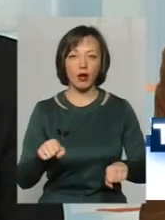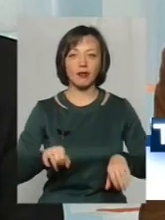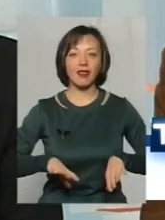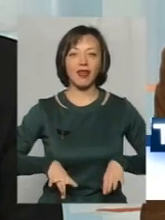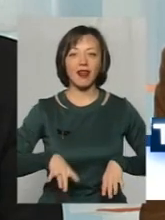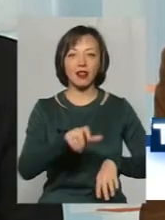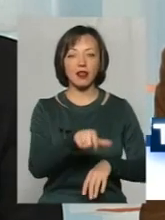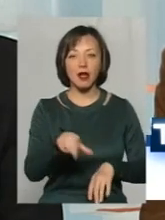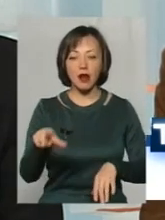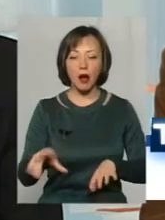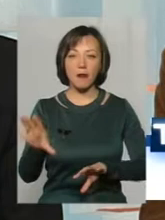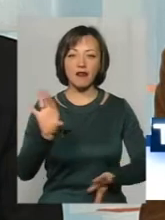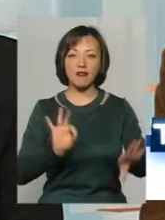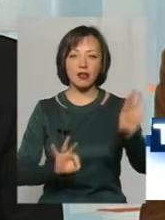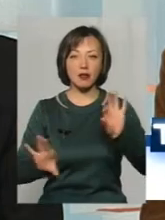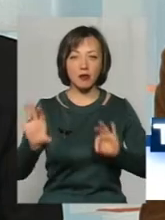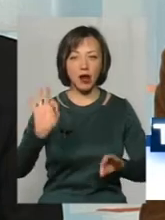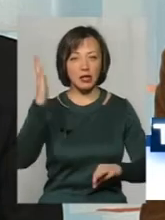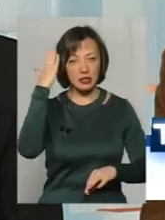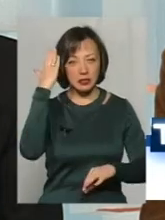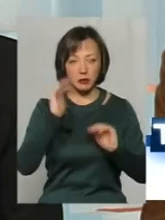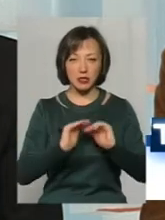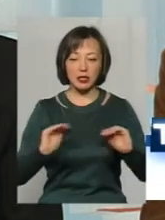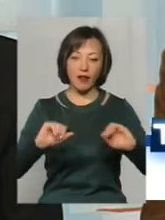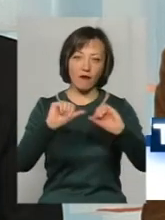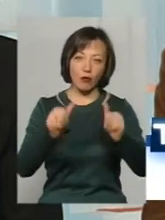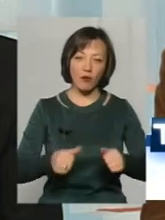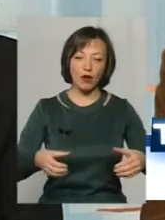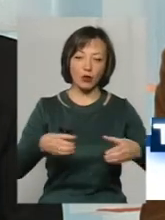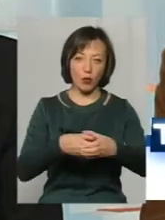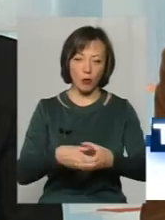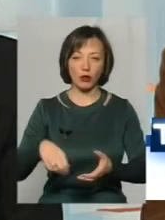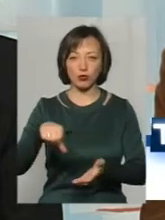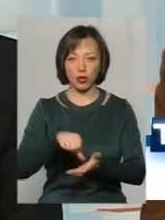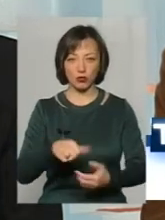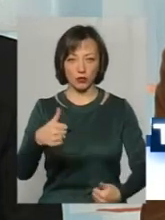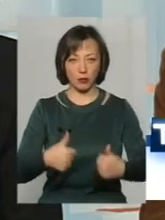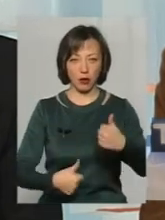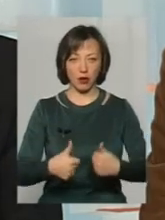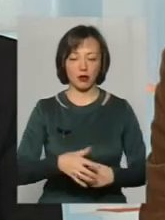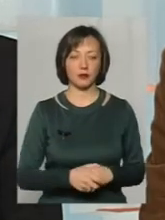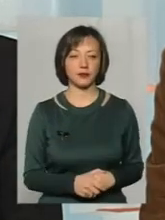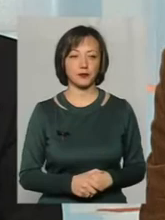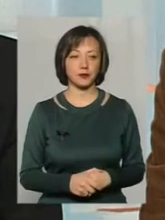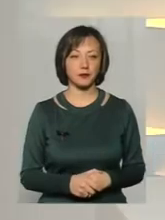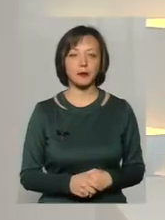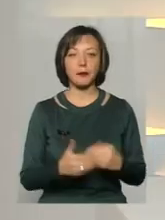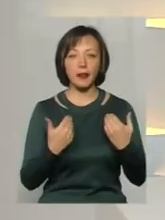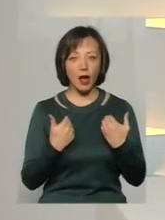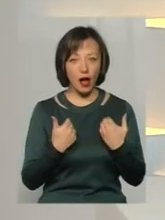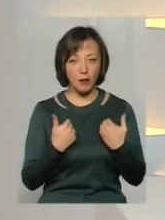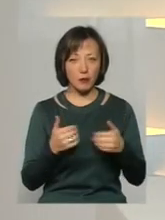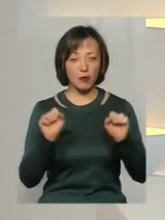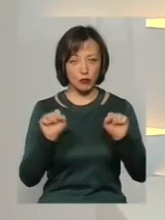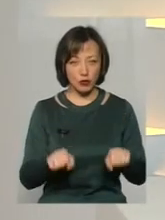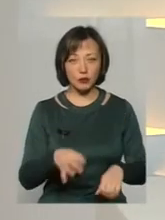відібрати здібних дітей, формувати команди, формувати склади, які приймають участь в змаганні. А ми зараз можемо говорити про те,